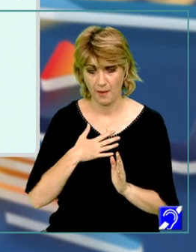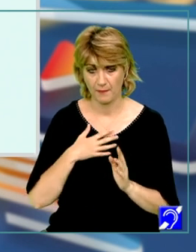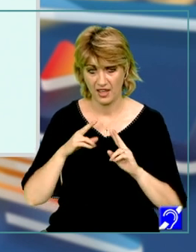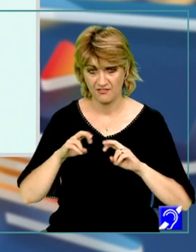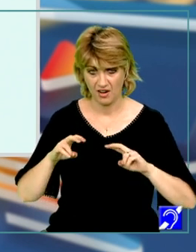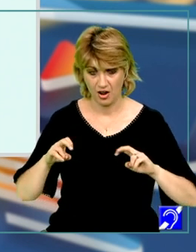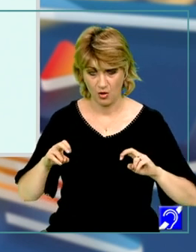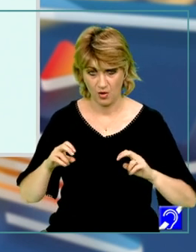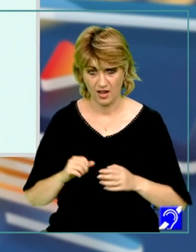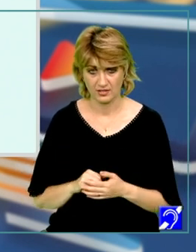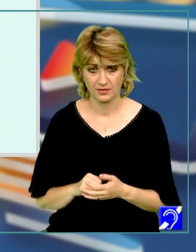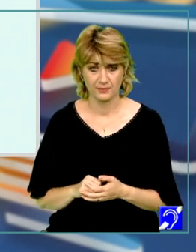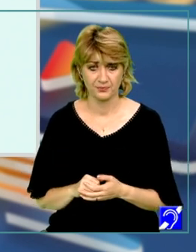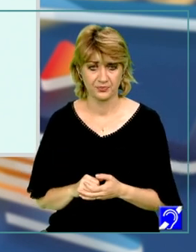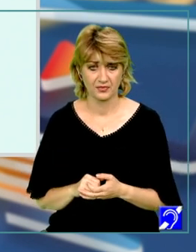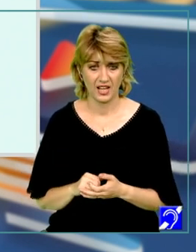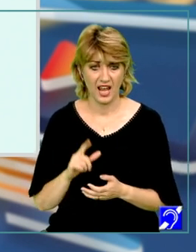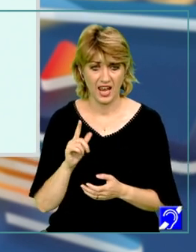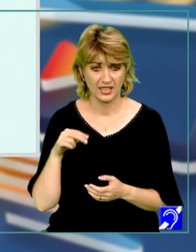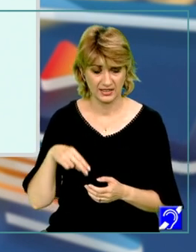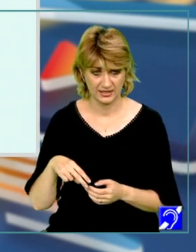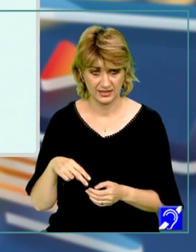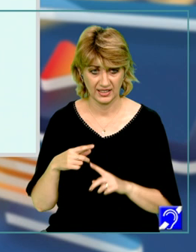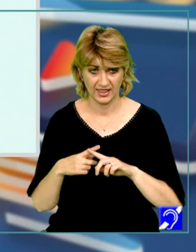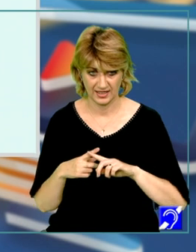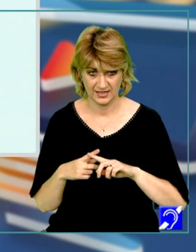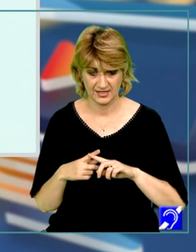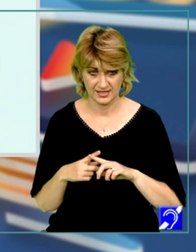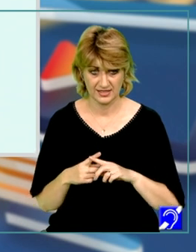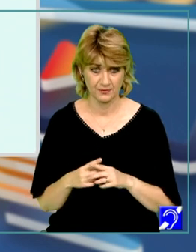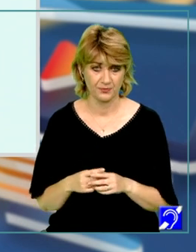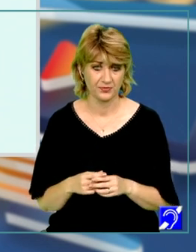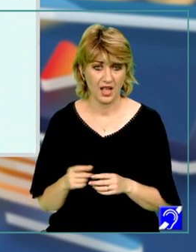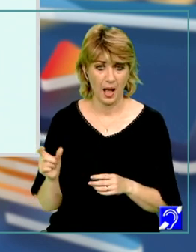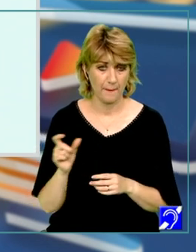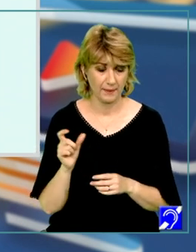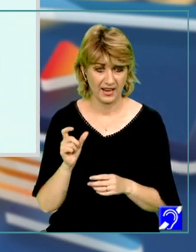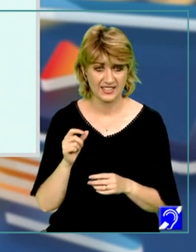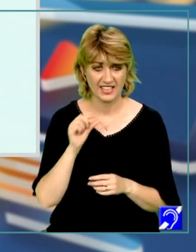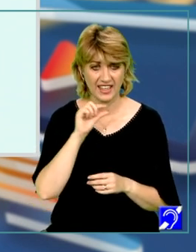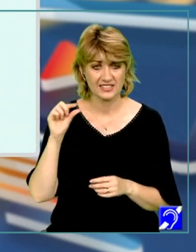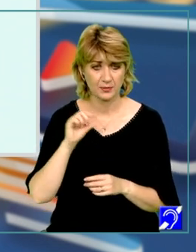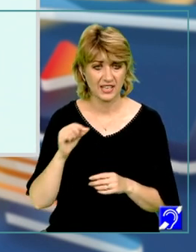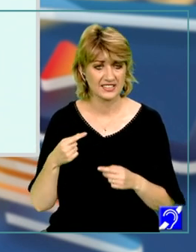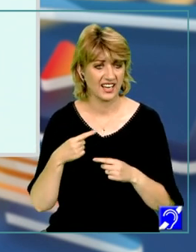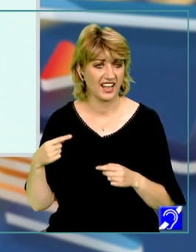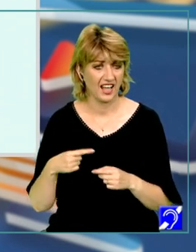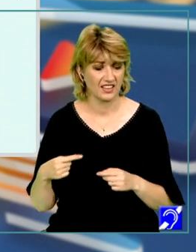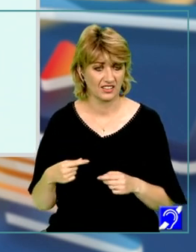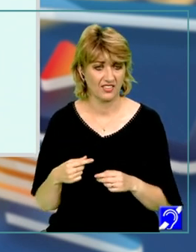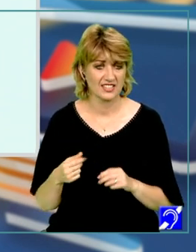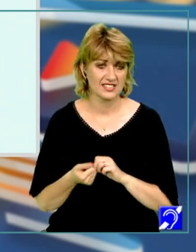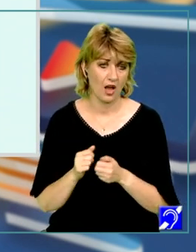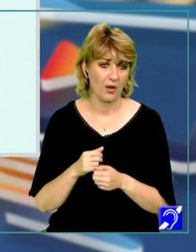1 minus 1 pe x, am evaluat logaritm natural din x, ambele sunt expresii negative sau egale cu 0,